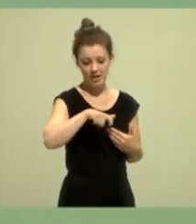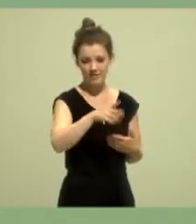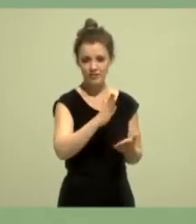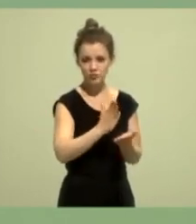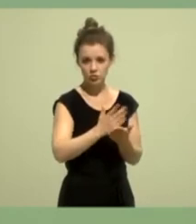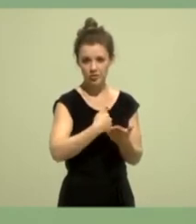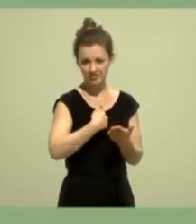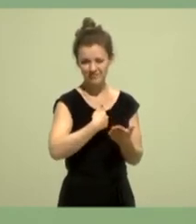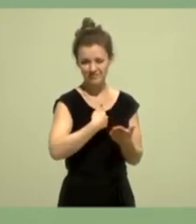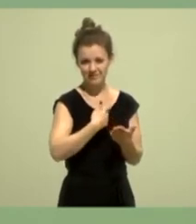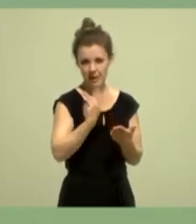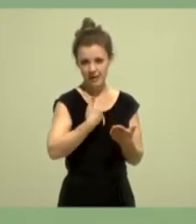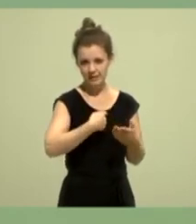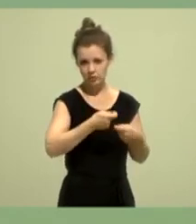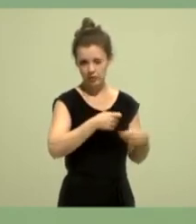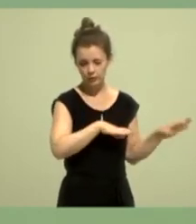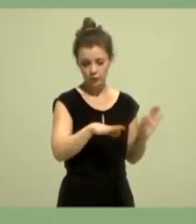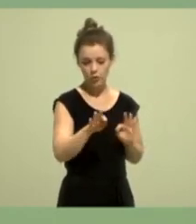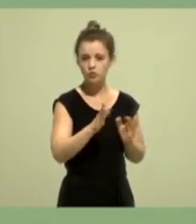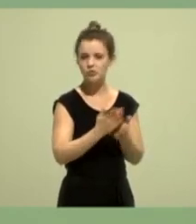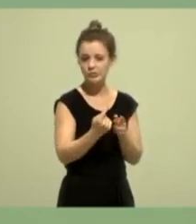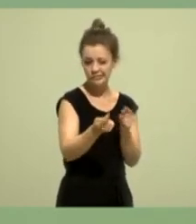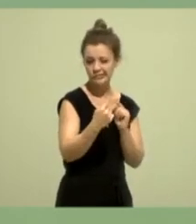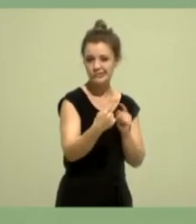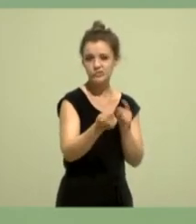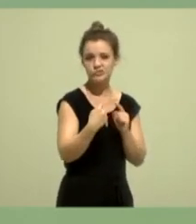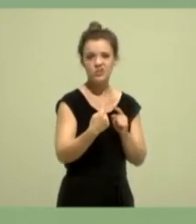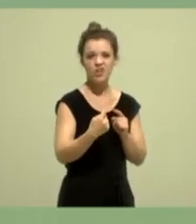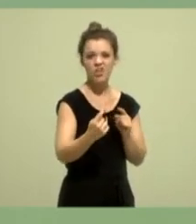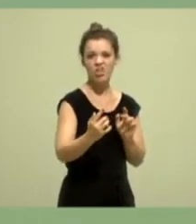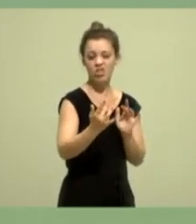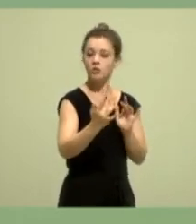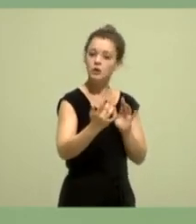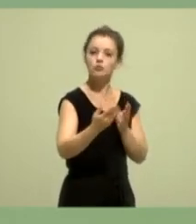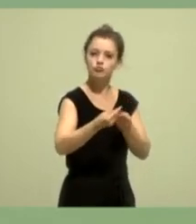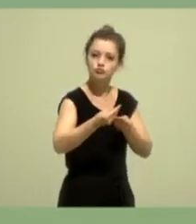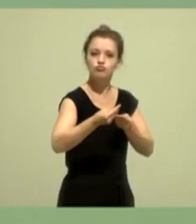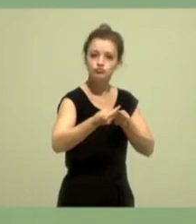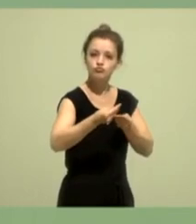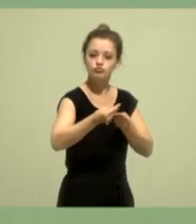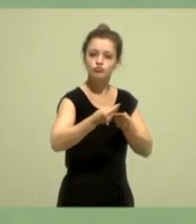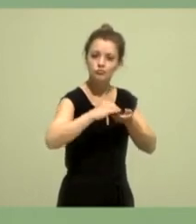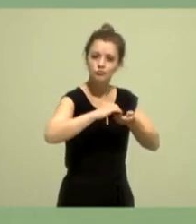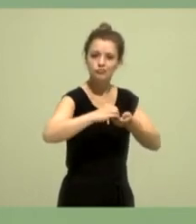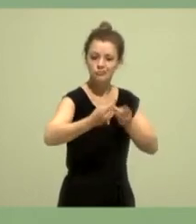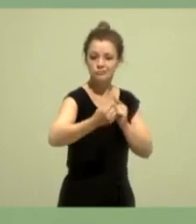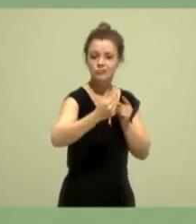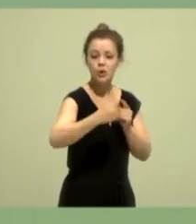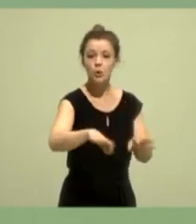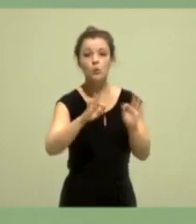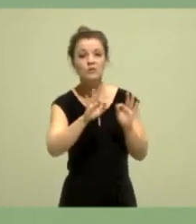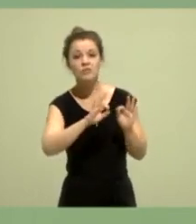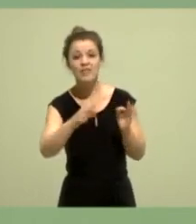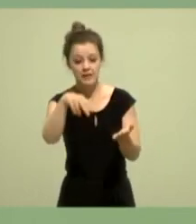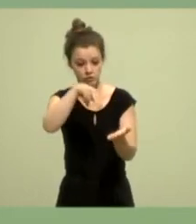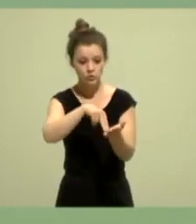sehr gemeinschaftlich auch diskutiert und sind am Ende zu einem guten Finta-Statut gekommen. Aber wir haben auch ein sehr